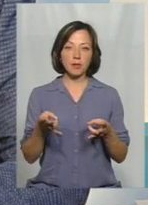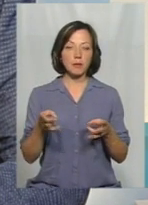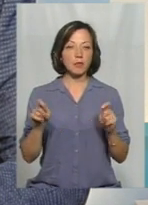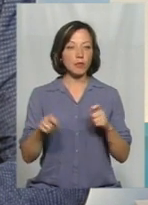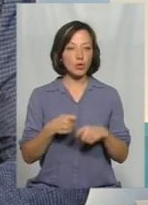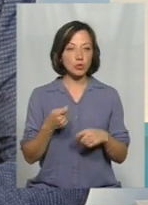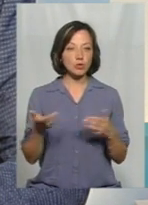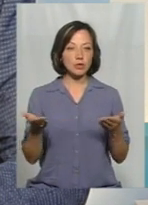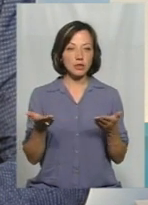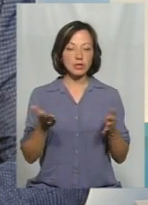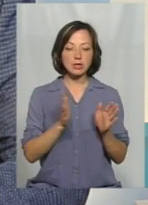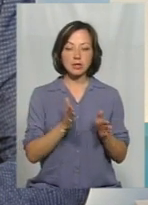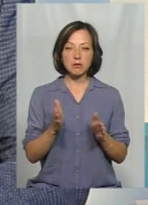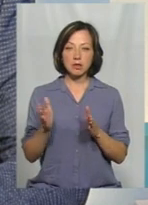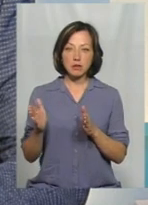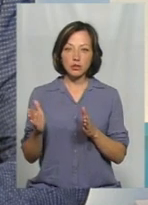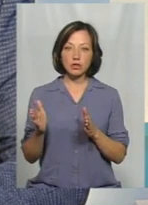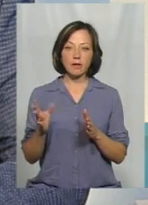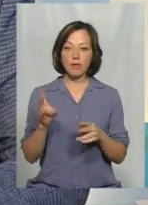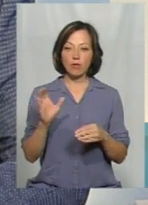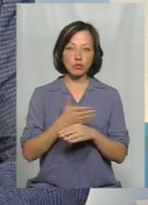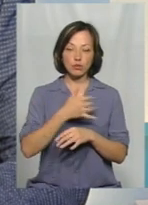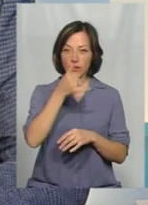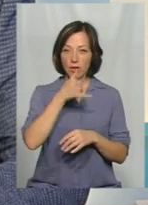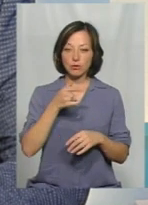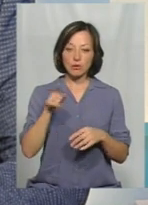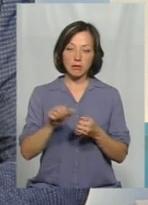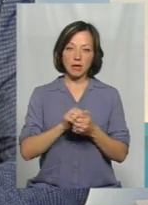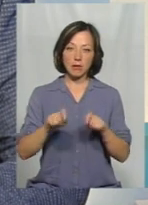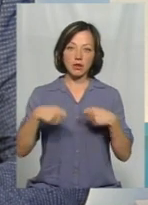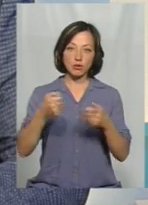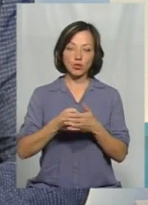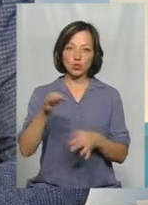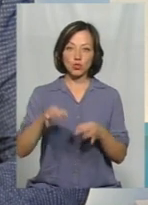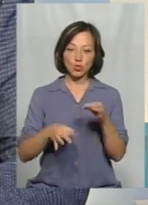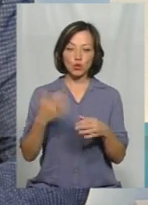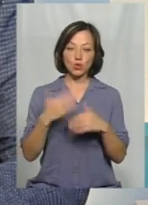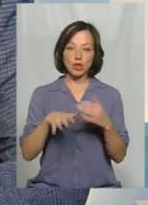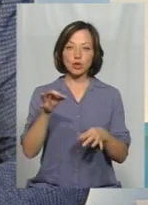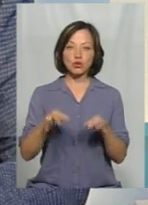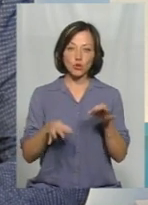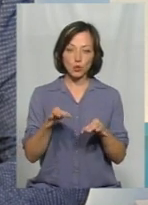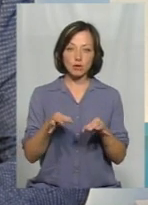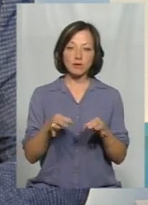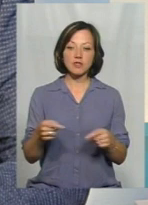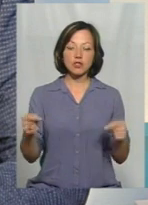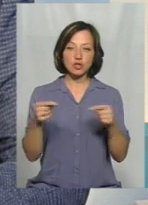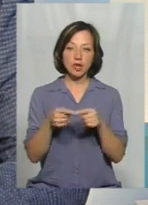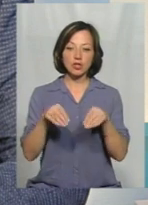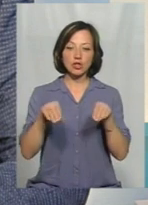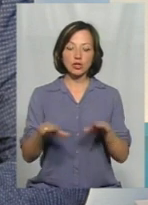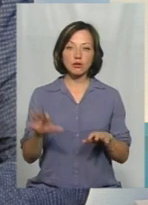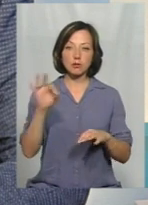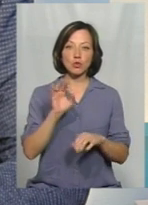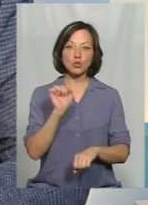які систематичні, не усуваються, і тоді матеріали передаються до суду, і вже суд визначається з рішенням